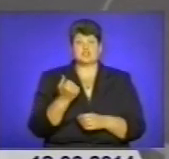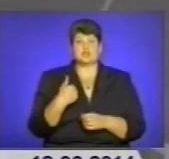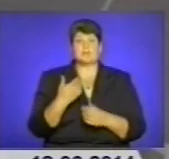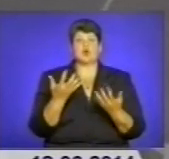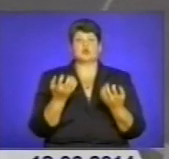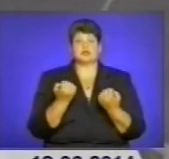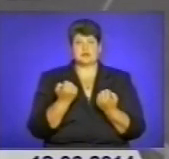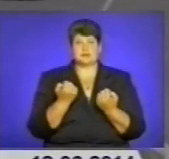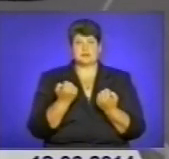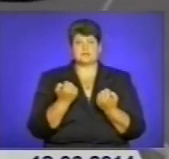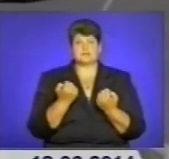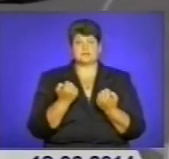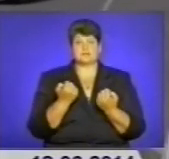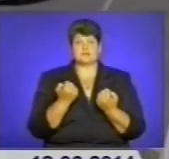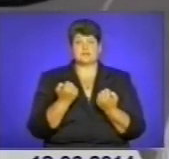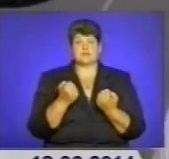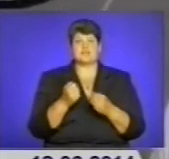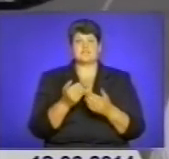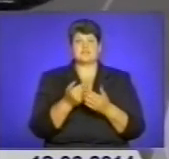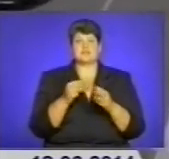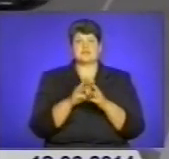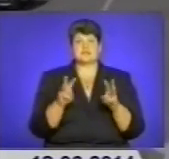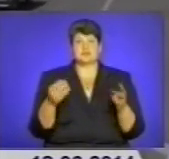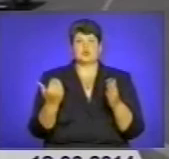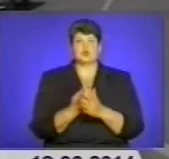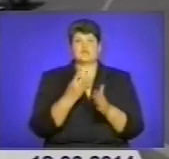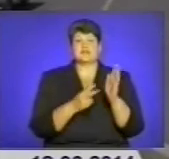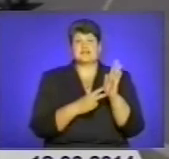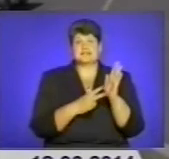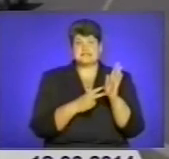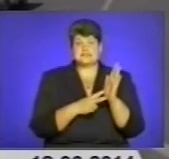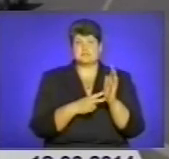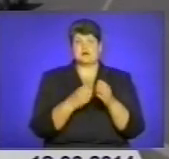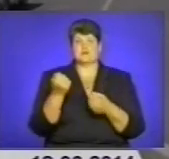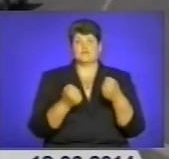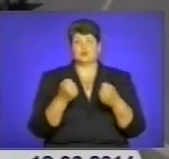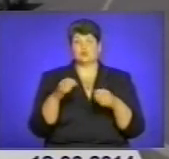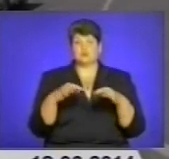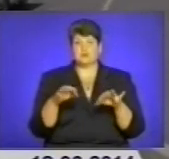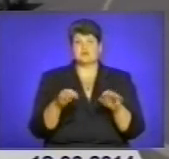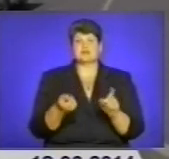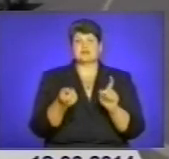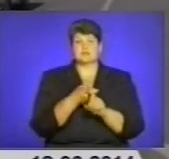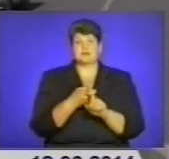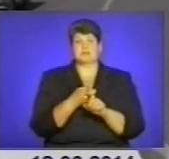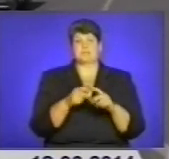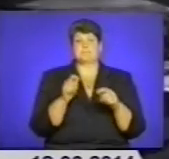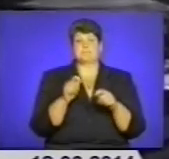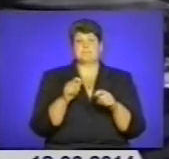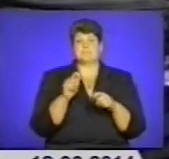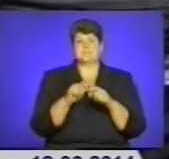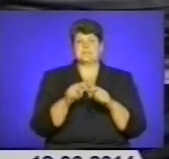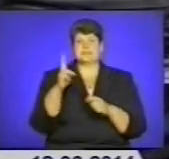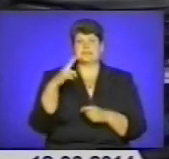отримали від Міністерства сім нових автомобілів Toyota Prius. Всі вони закріплені за підрозділем патрульної служби міліції.